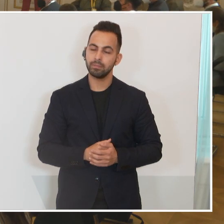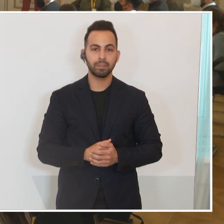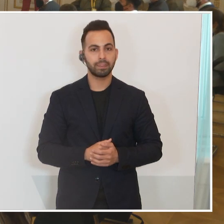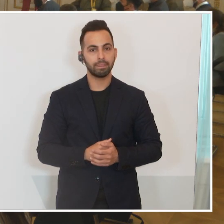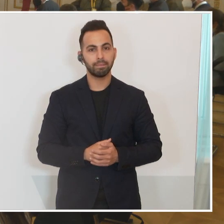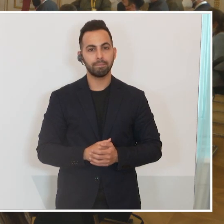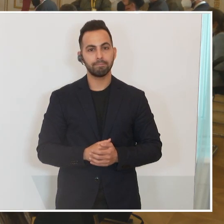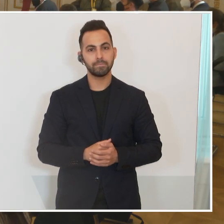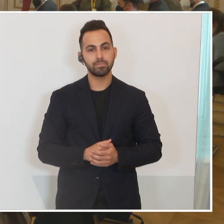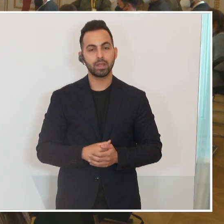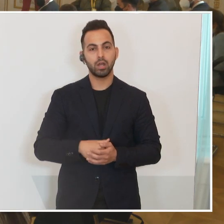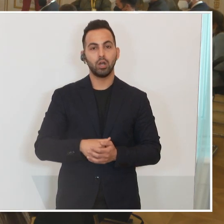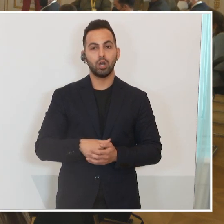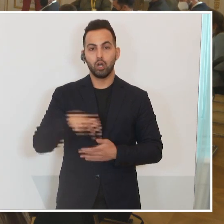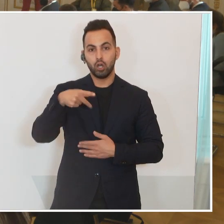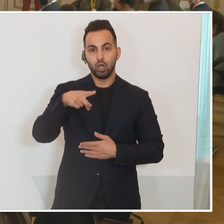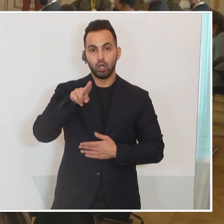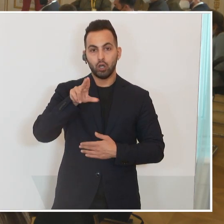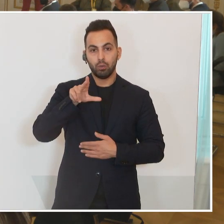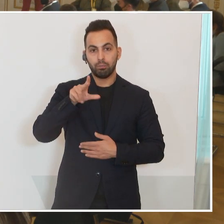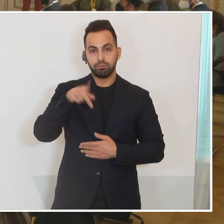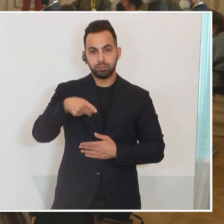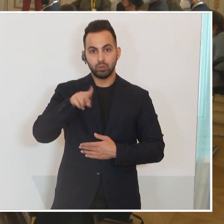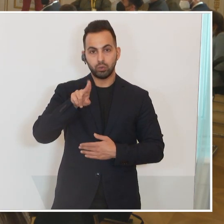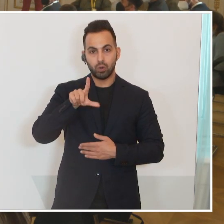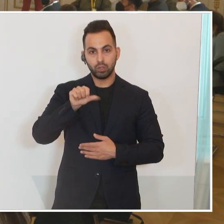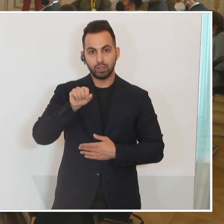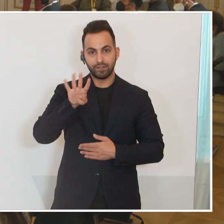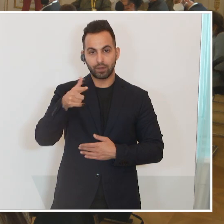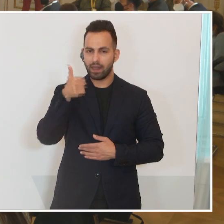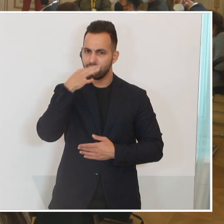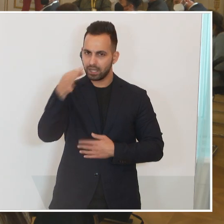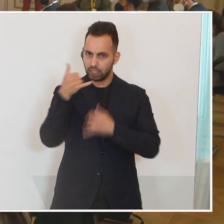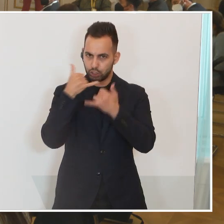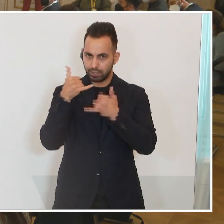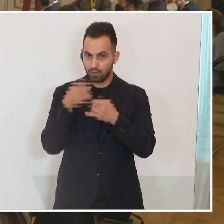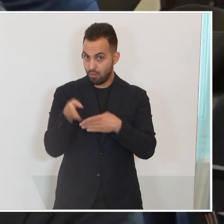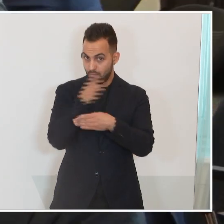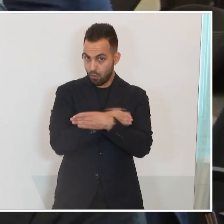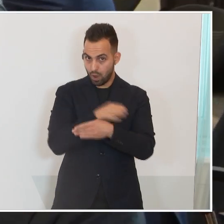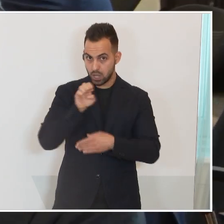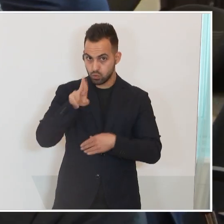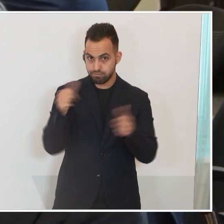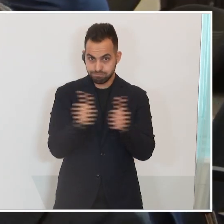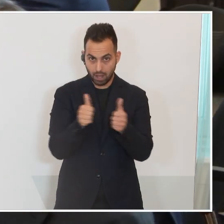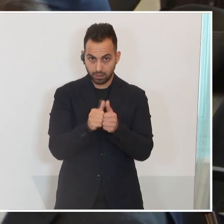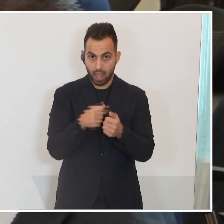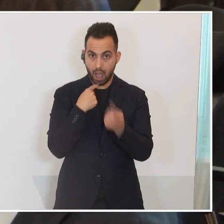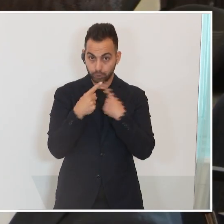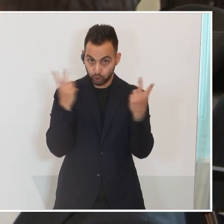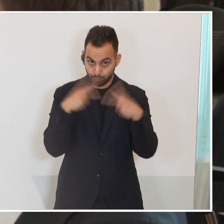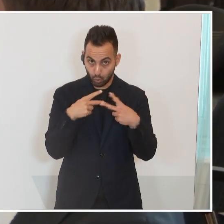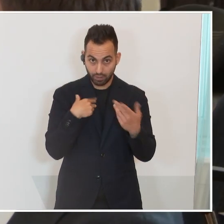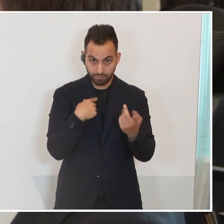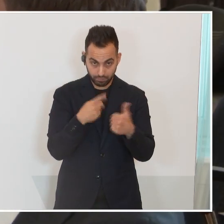Isaac Kramer, Puls24, ich hätte zwei Fragen zum Gespräch. War dieses Gespräch vorher mit den EU-Partnern abgesprochen?